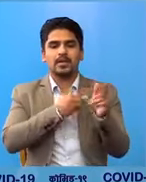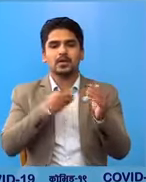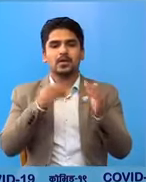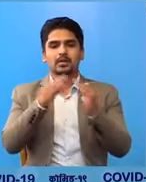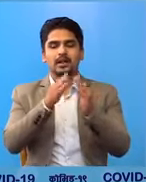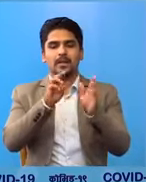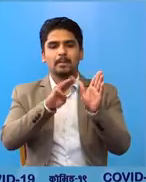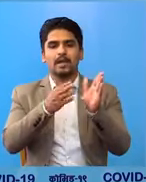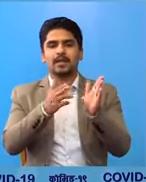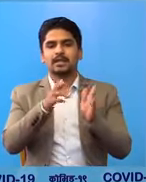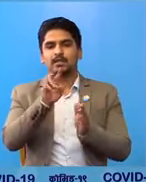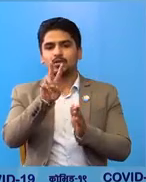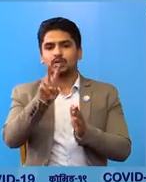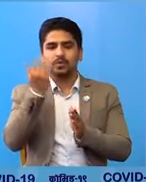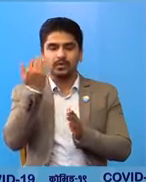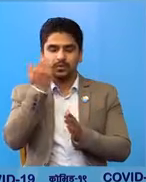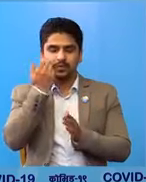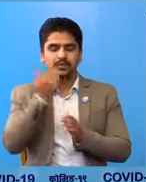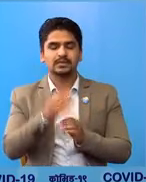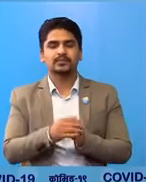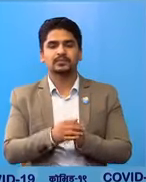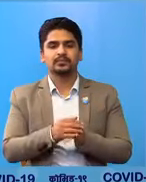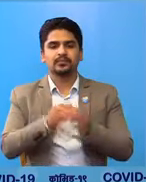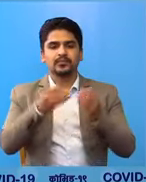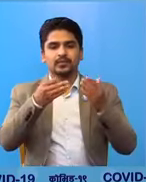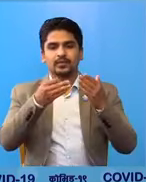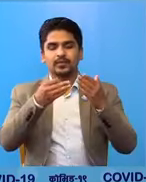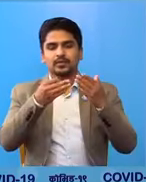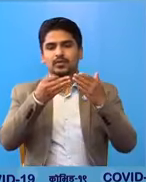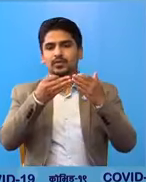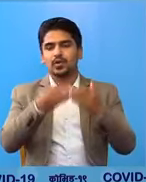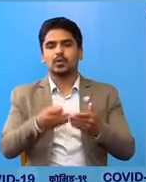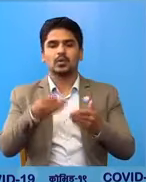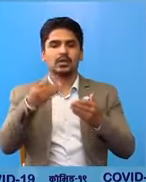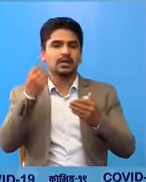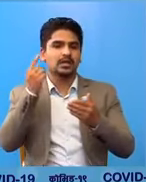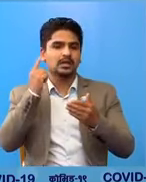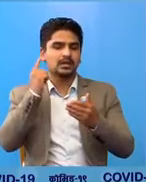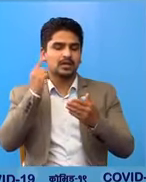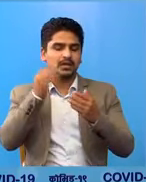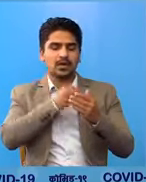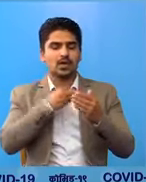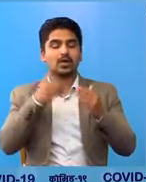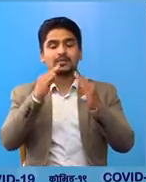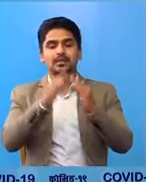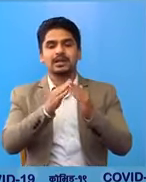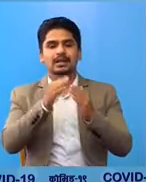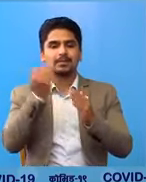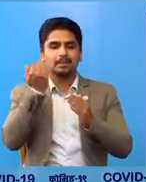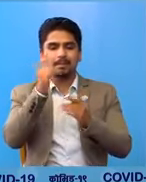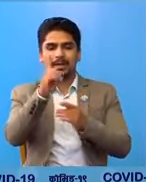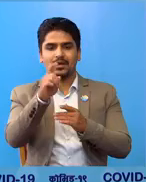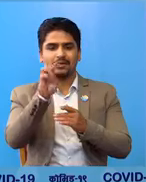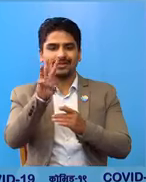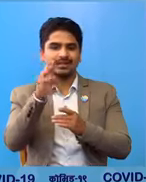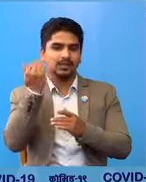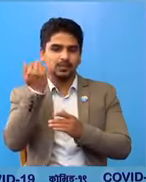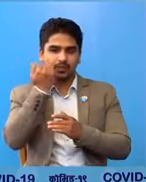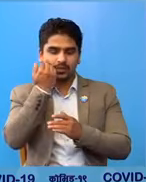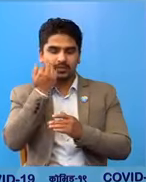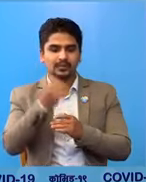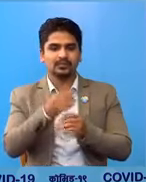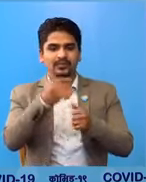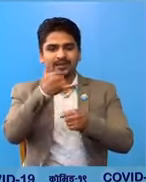बाट मैगदि का दुई पूरू सरू दावलागिरी अस्पताल बाट बागलूंका तीन पूरू सरू स्यांग्जा